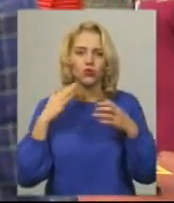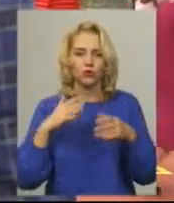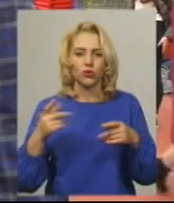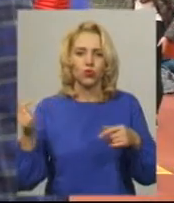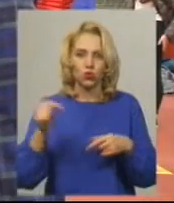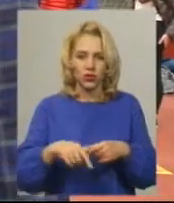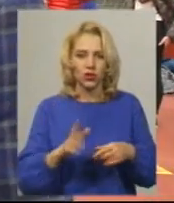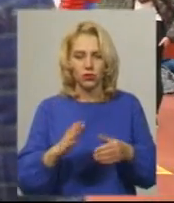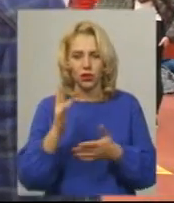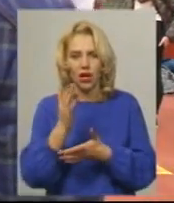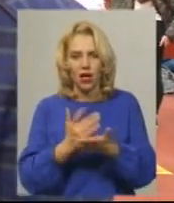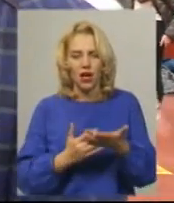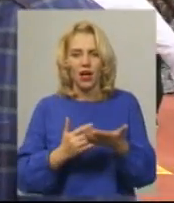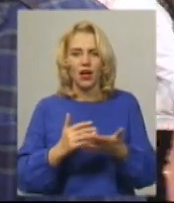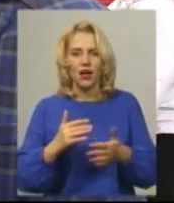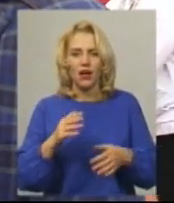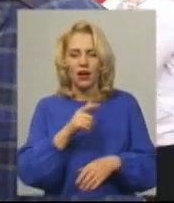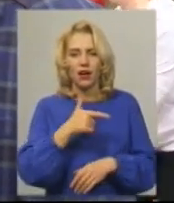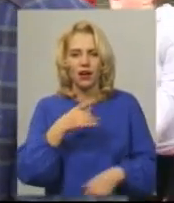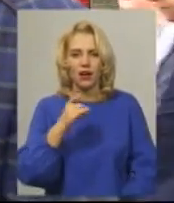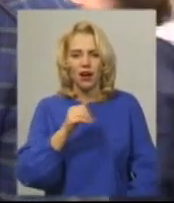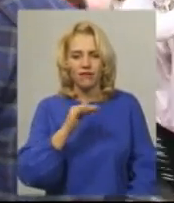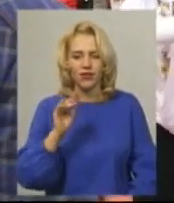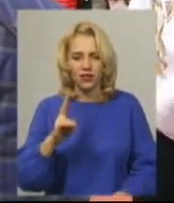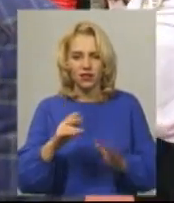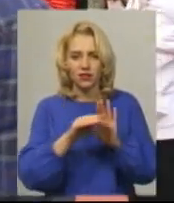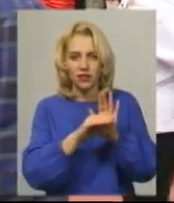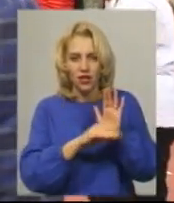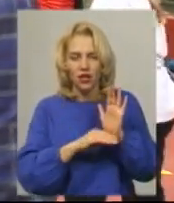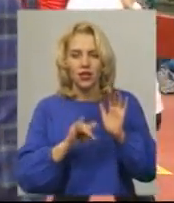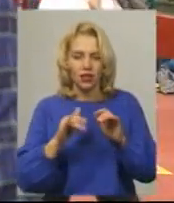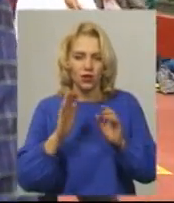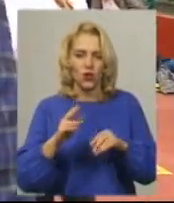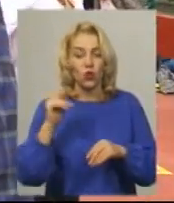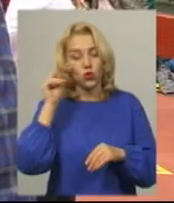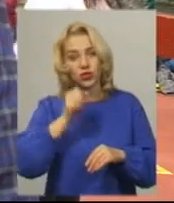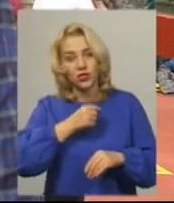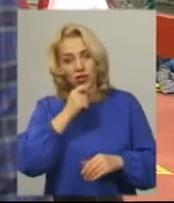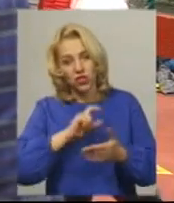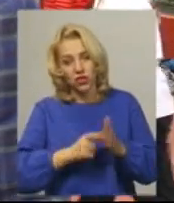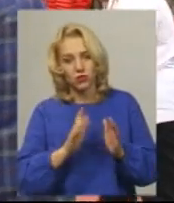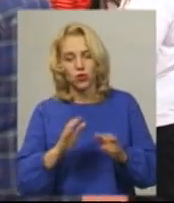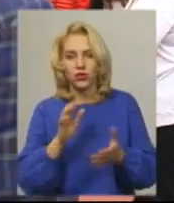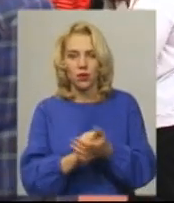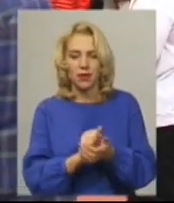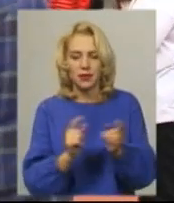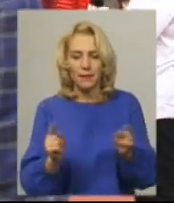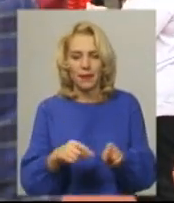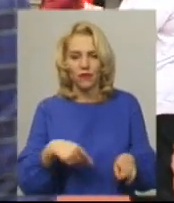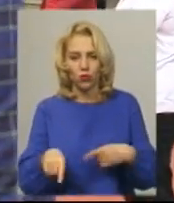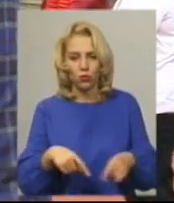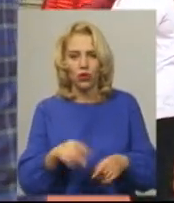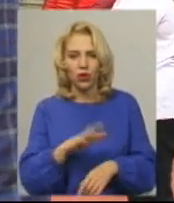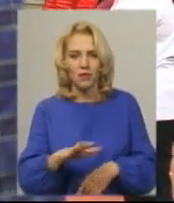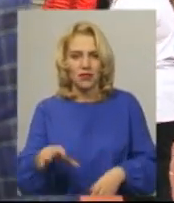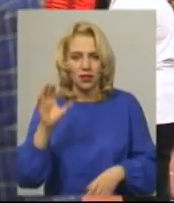складемо графіки, це ми плануємо. І будуть також учні старших класів займатися мініфутболом, баскетболом. Андрій